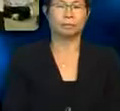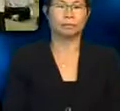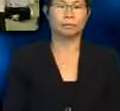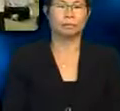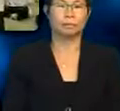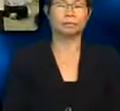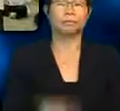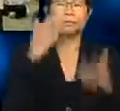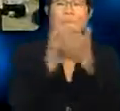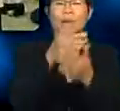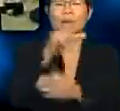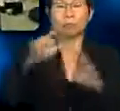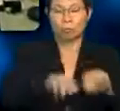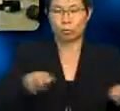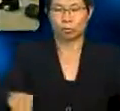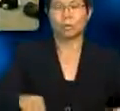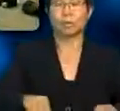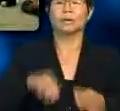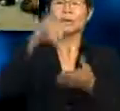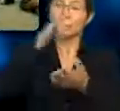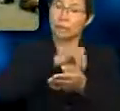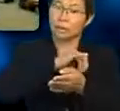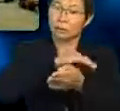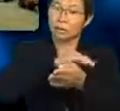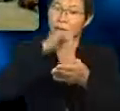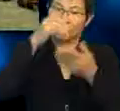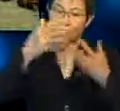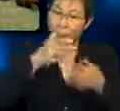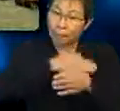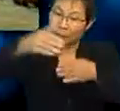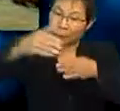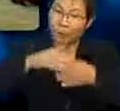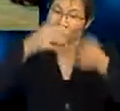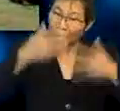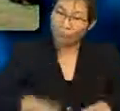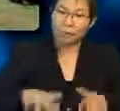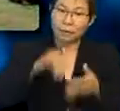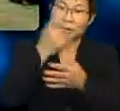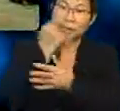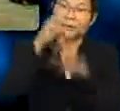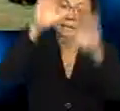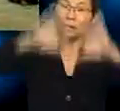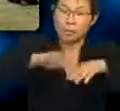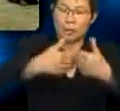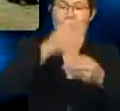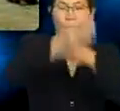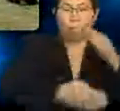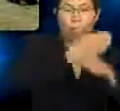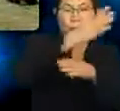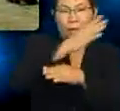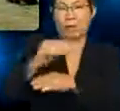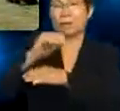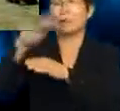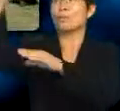Baiklah, murid-murid. Demikianlah tadi cara bagaimana bumi dan